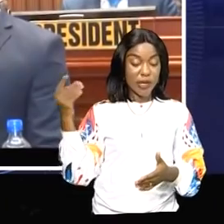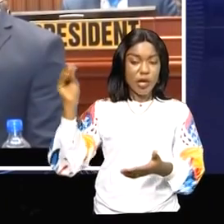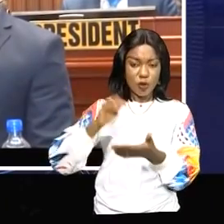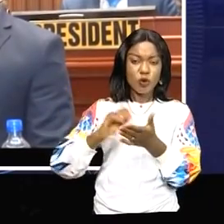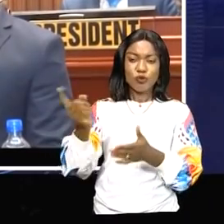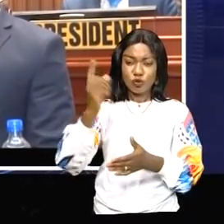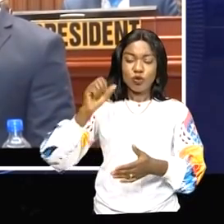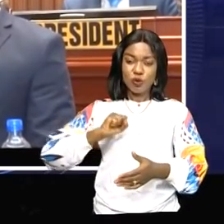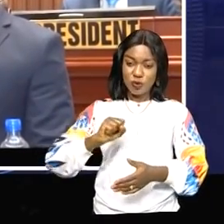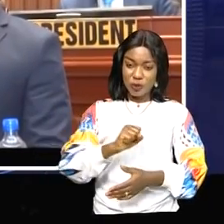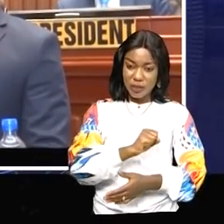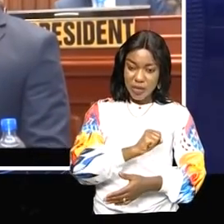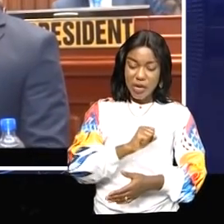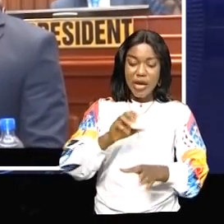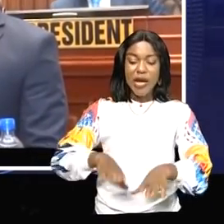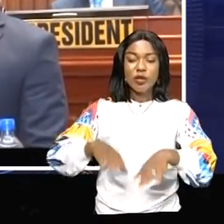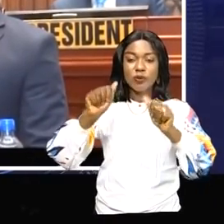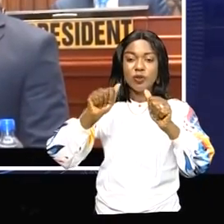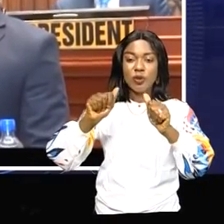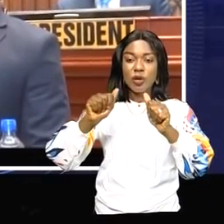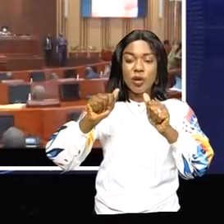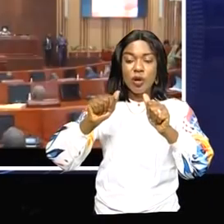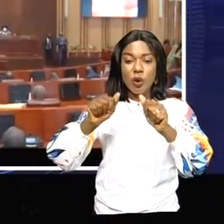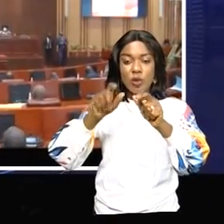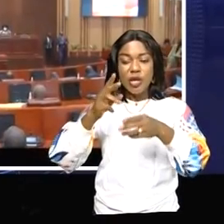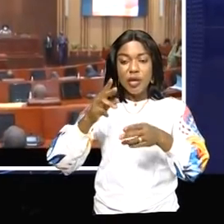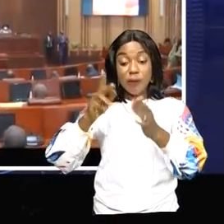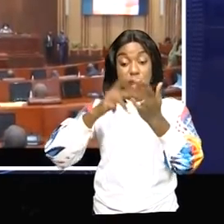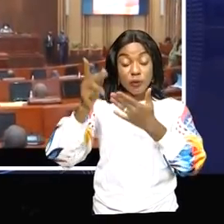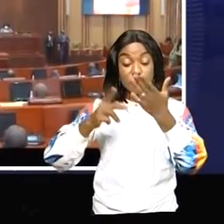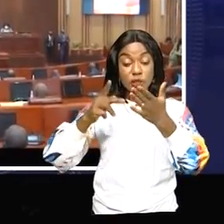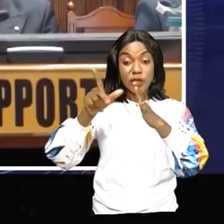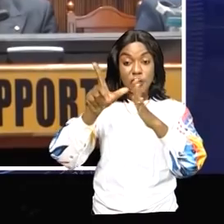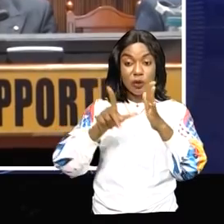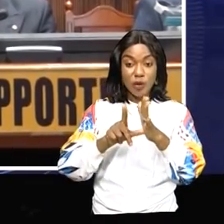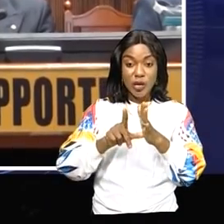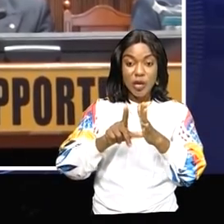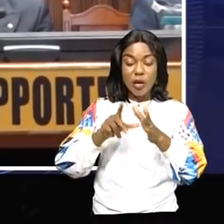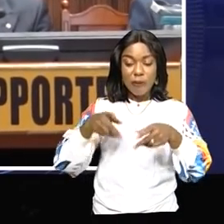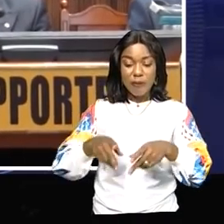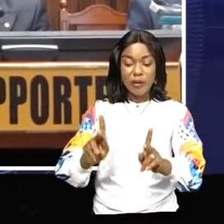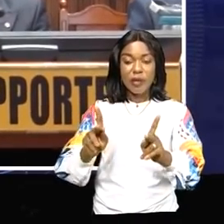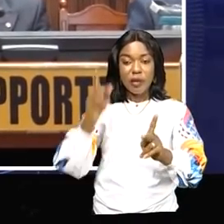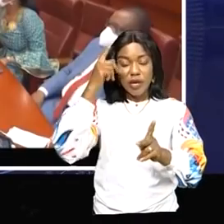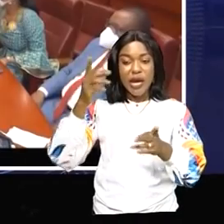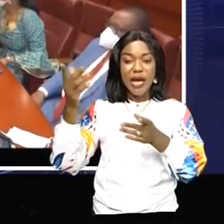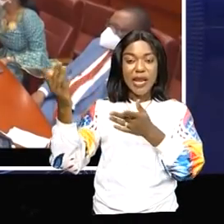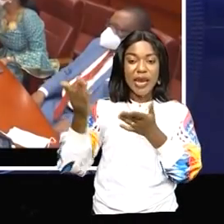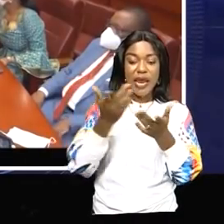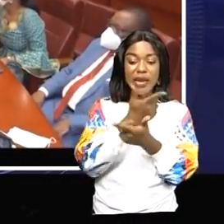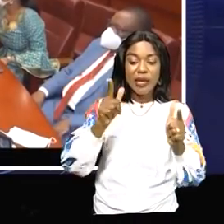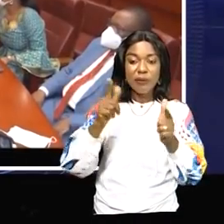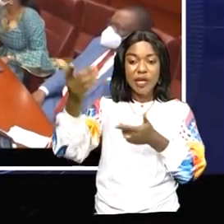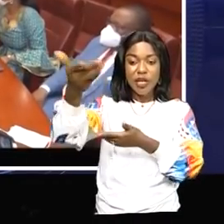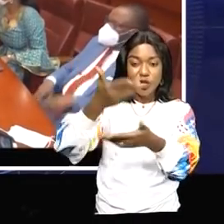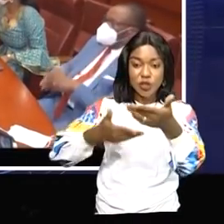consacrée à l'examen et adoption du projet de loi autorisant ratification de l'accord portant sur la zone de libre-échange continentale africaine